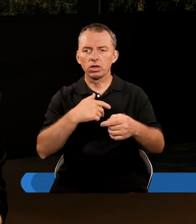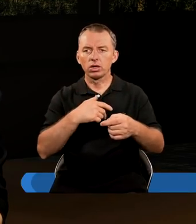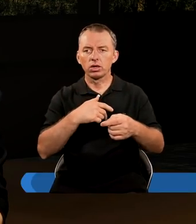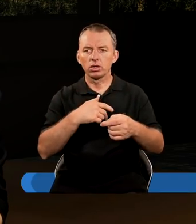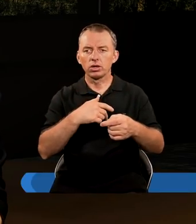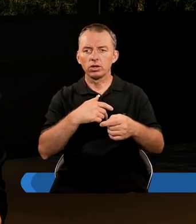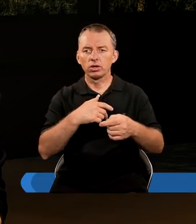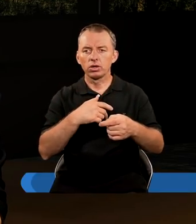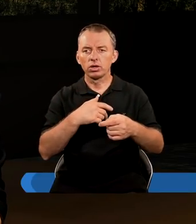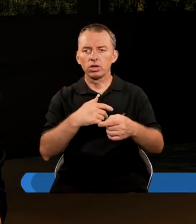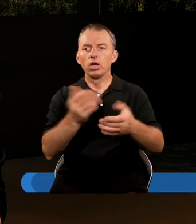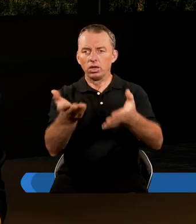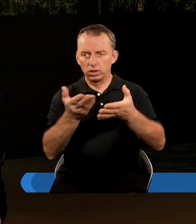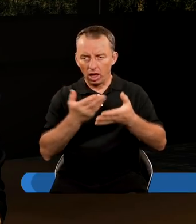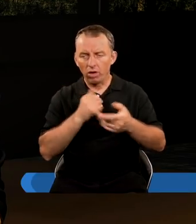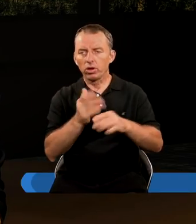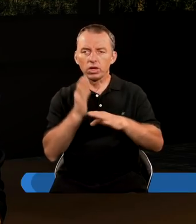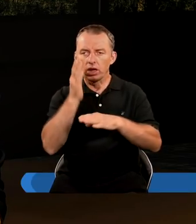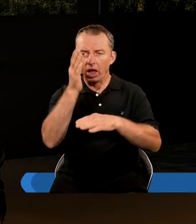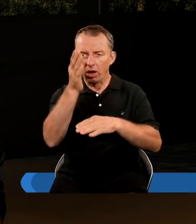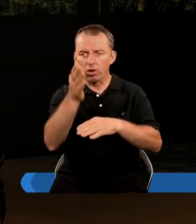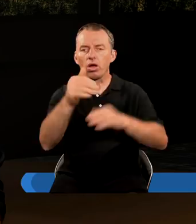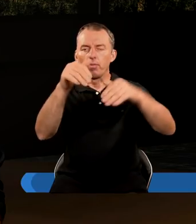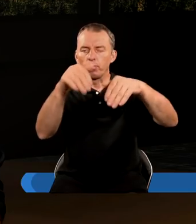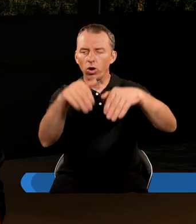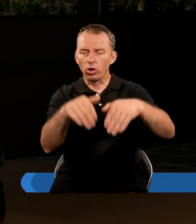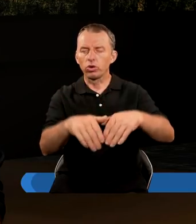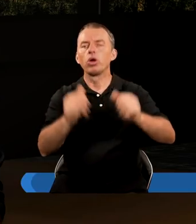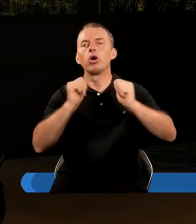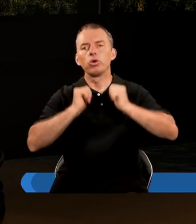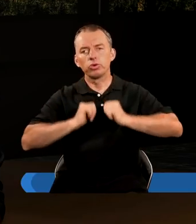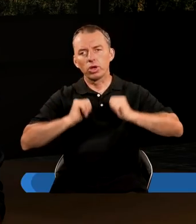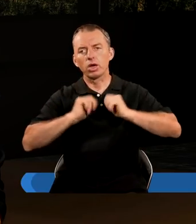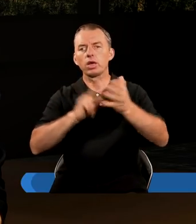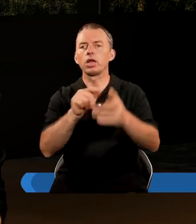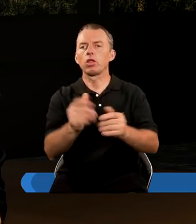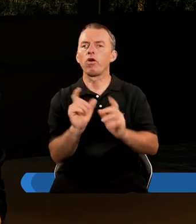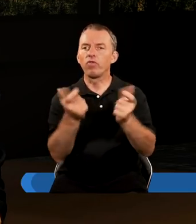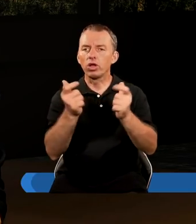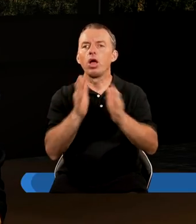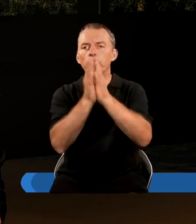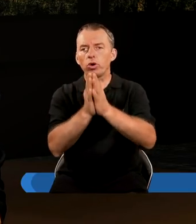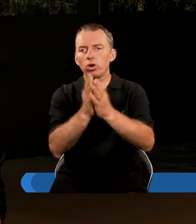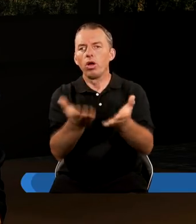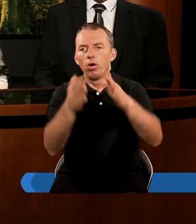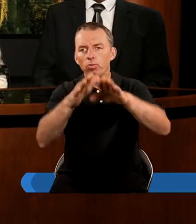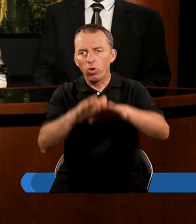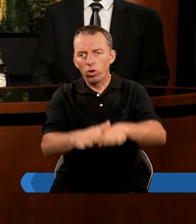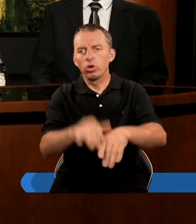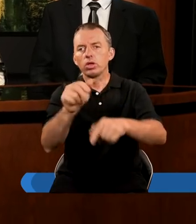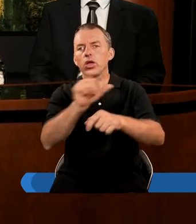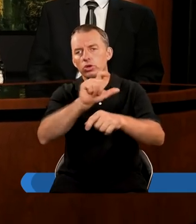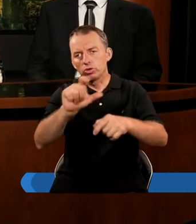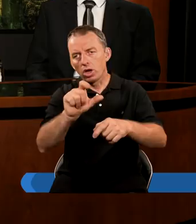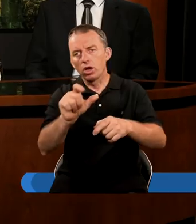Panie Ty dałeś nam tą nadzieję i że my możemy czekać na to wydarzenie. Prosimy, abyś błogosławił nas przez ten